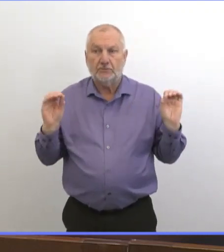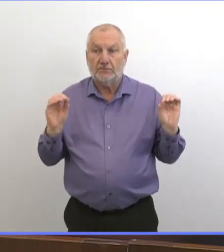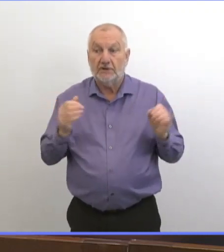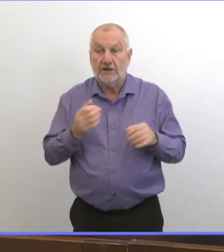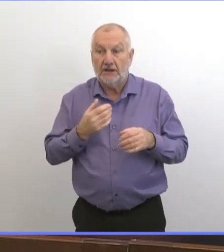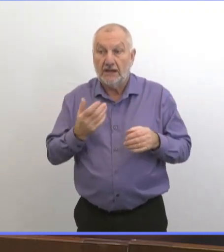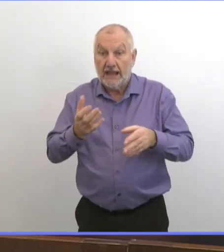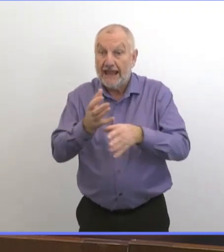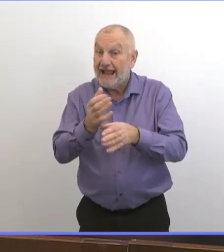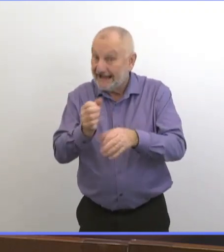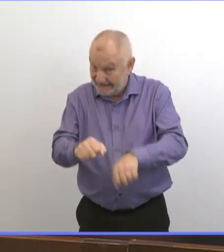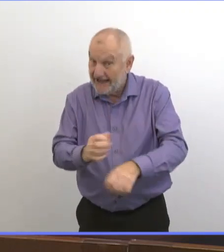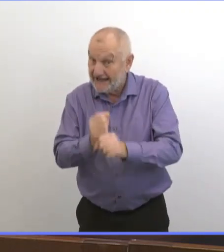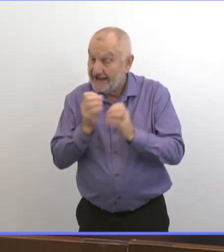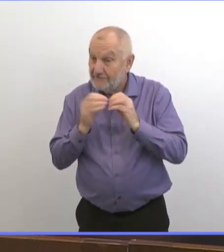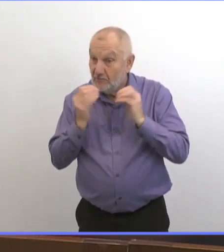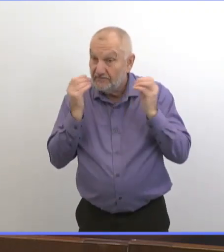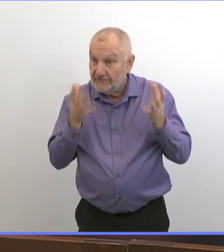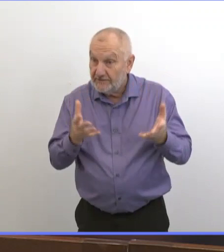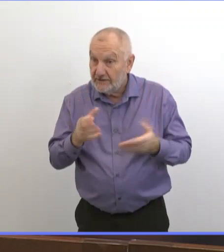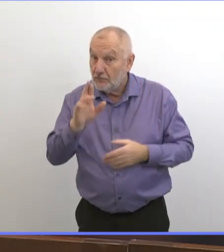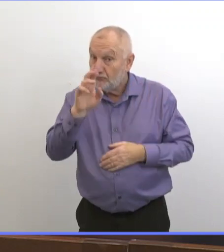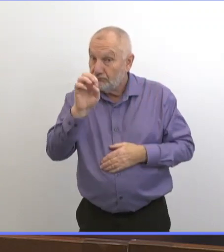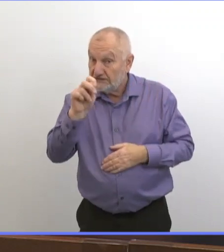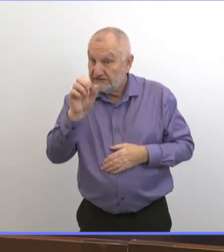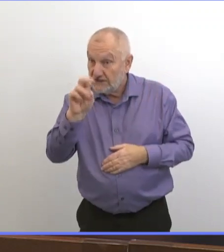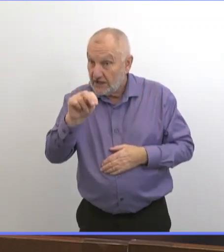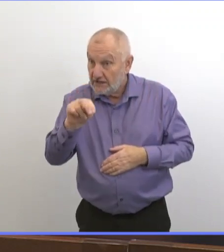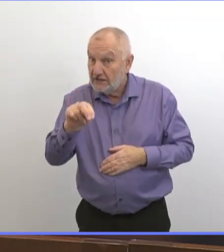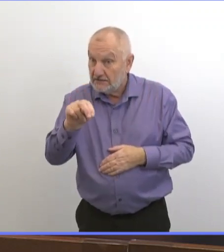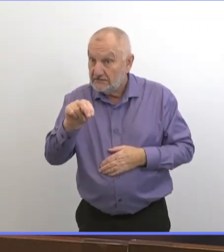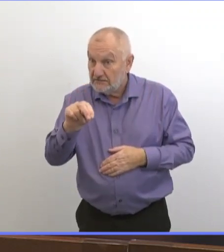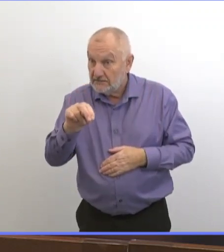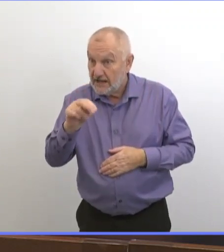l'école Reston, il y a 5 cas actifs.